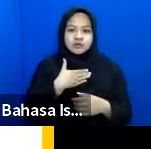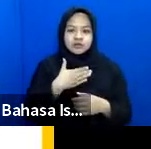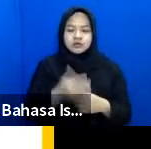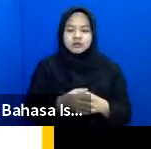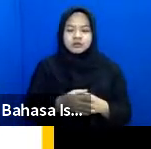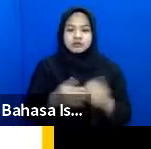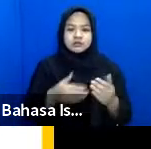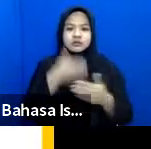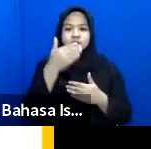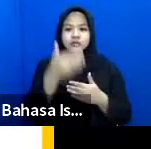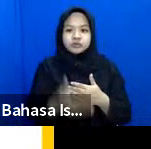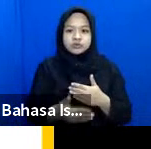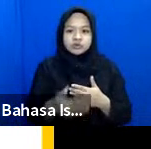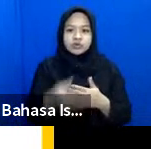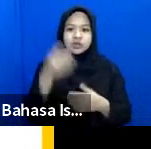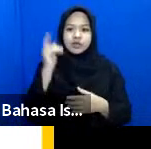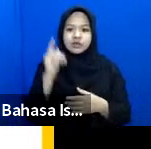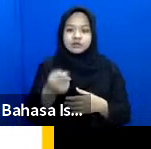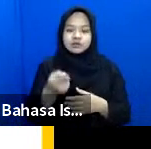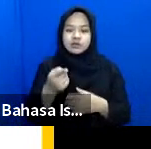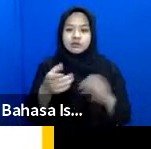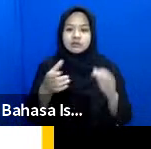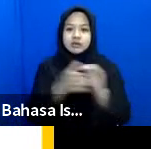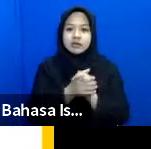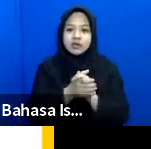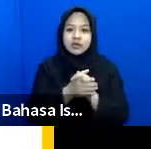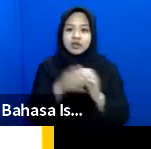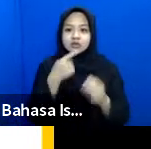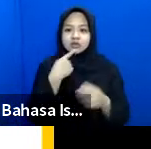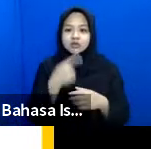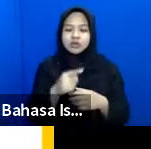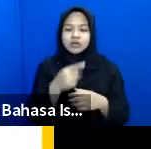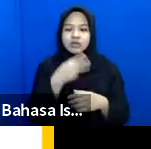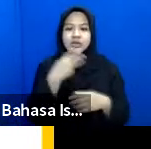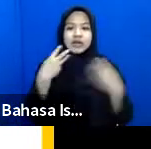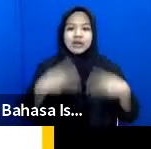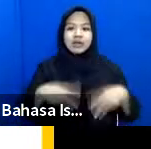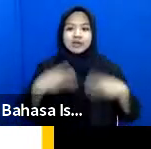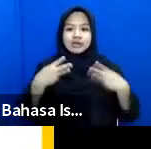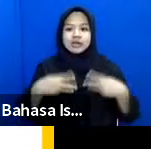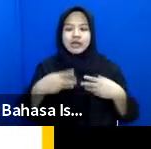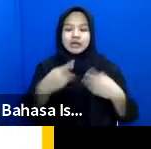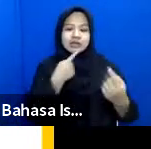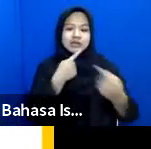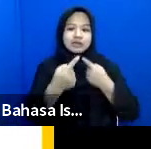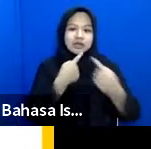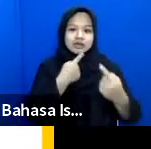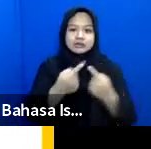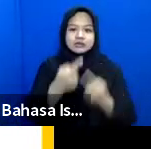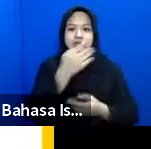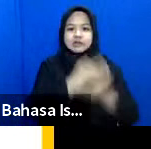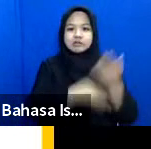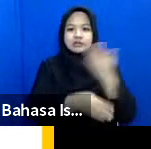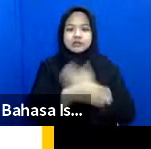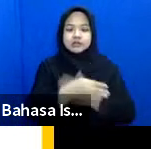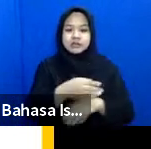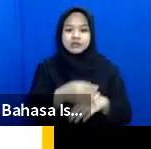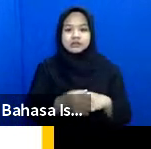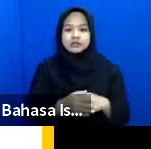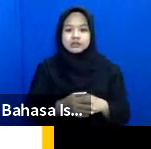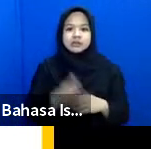berikutnya akan ada pengenalan berkaitan dengan etiket berinteraksi dengan penyandang disabilitas